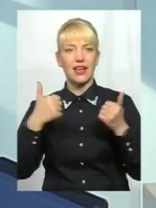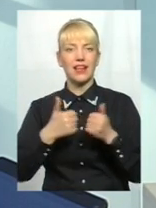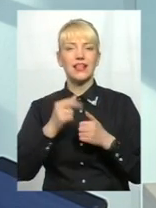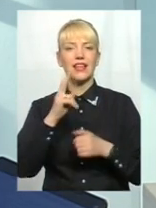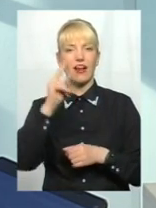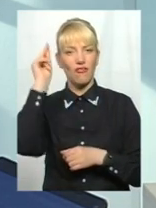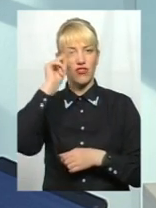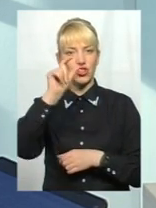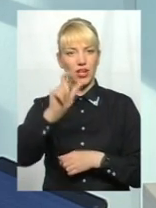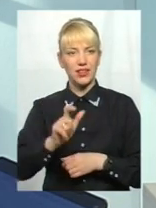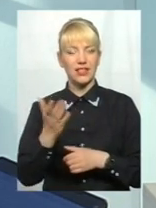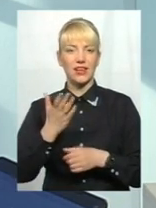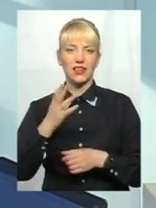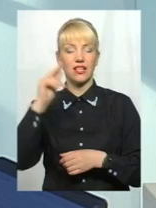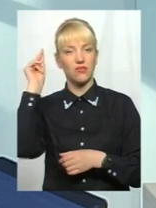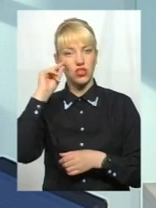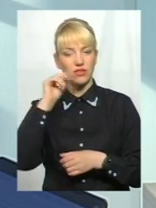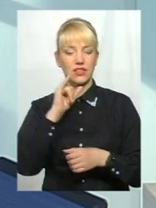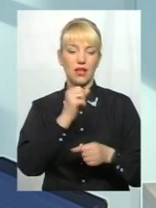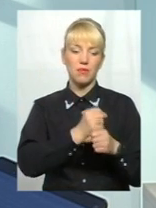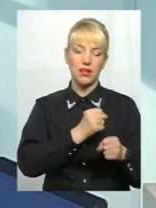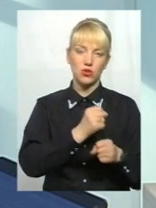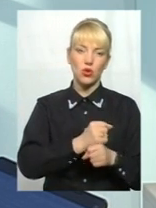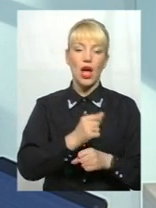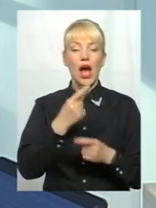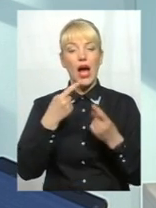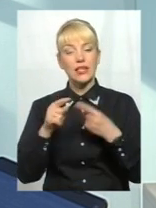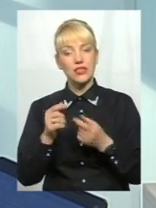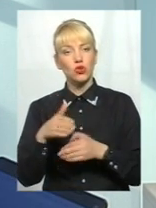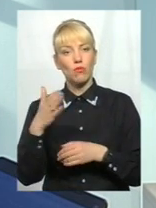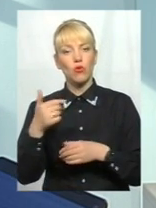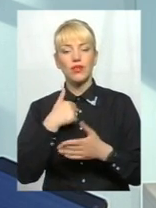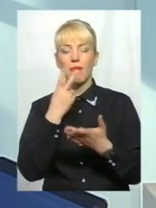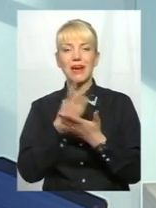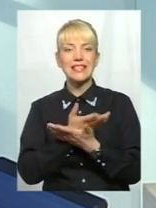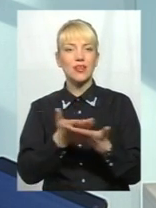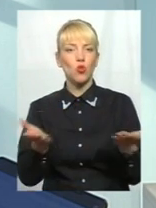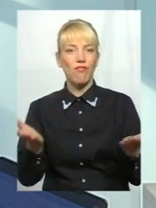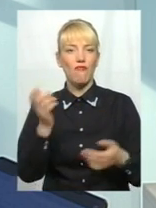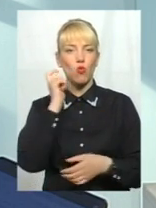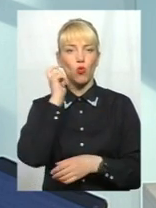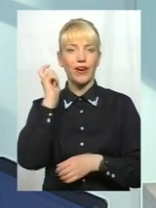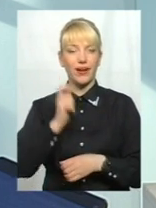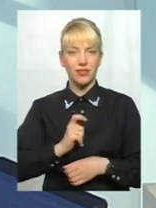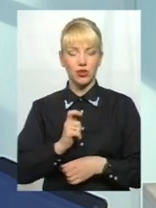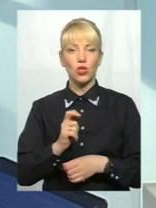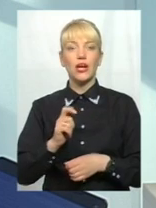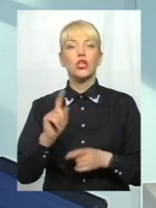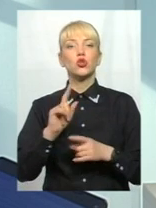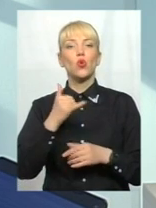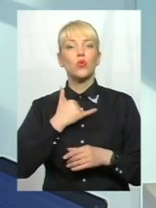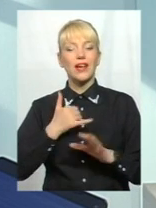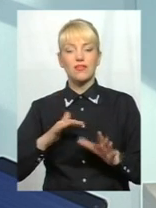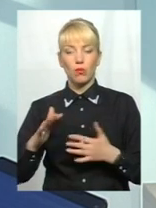який з одного боку вчився в Європі, з іншого боку презентував українську версію, що в нас тут відбувається, і я вам сказав, що